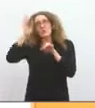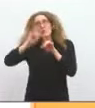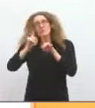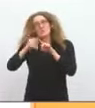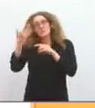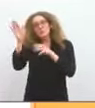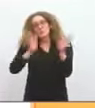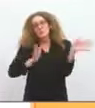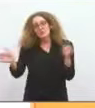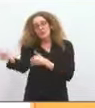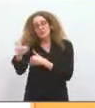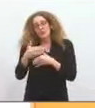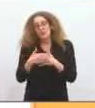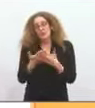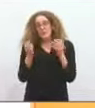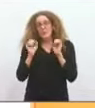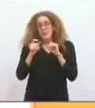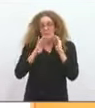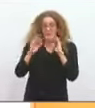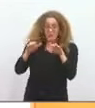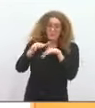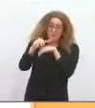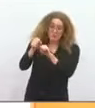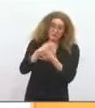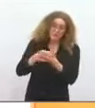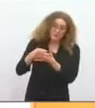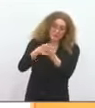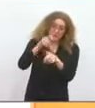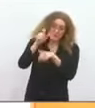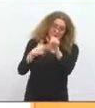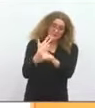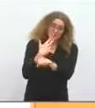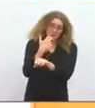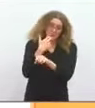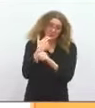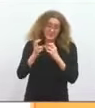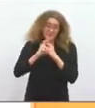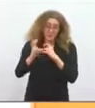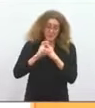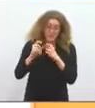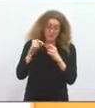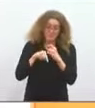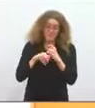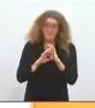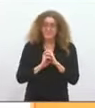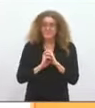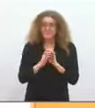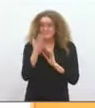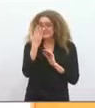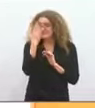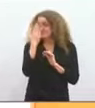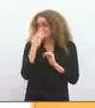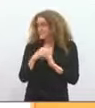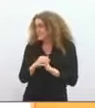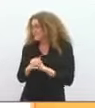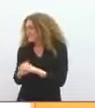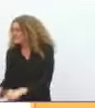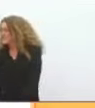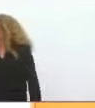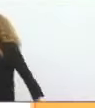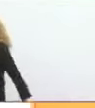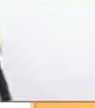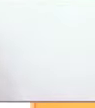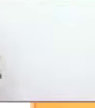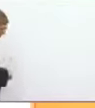une influence sur le pouvoir d'achat de nos concitoyens, c'est le secteur du transport. Et là, si nous développons d'un côté par l'investissement,